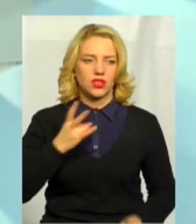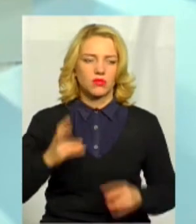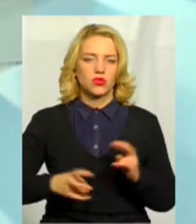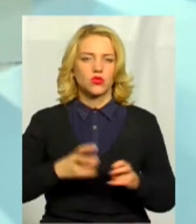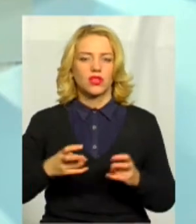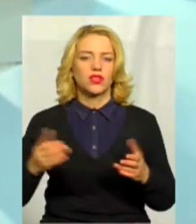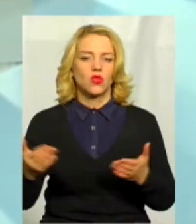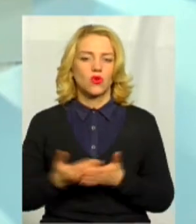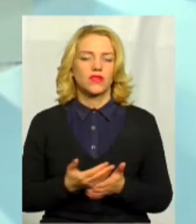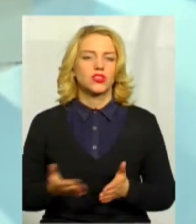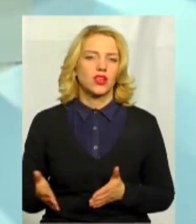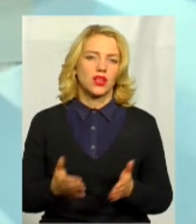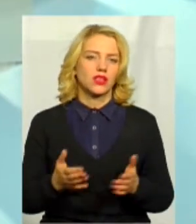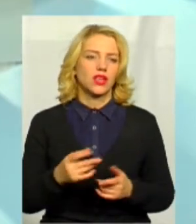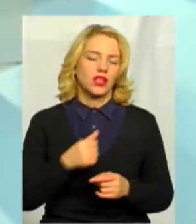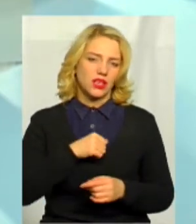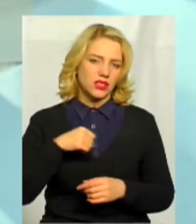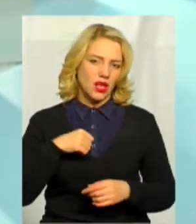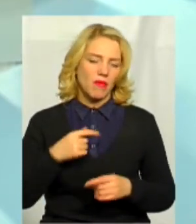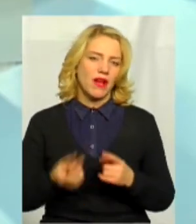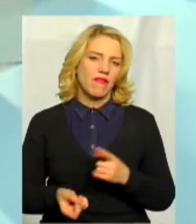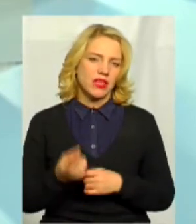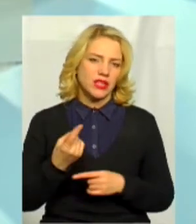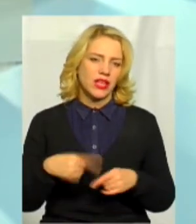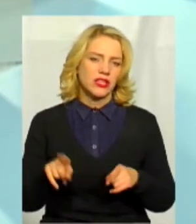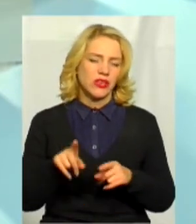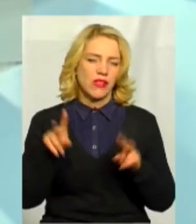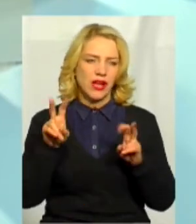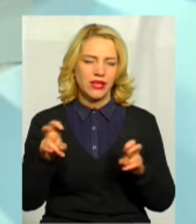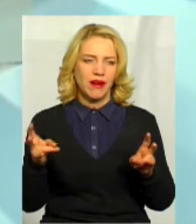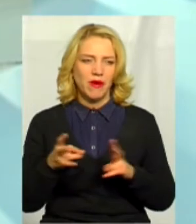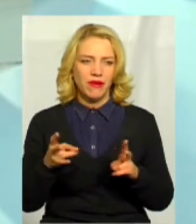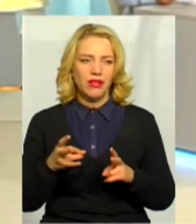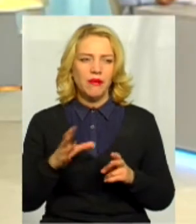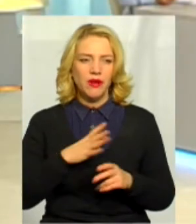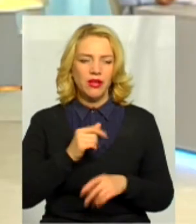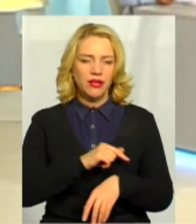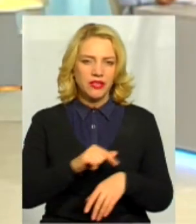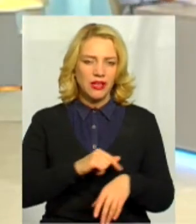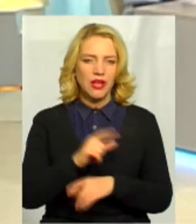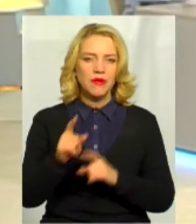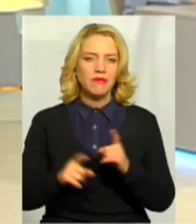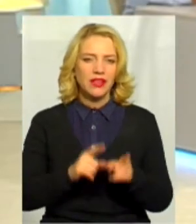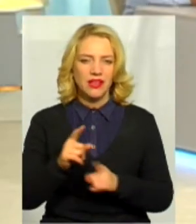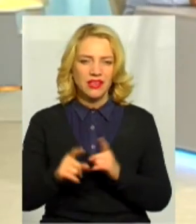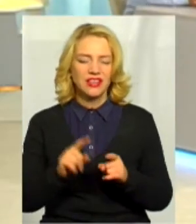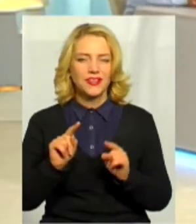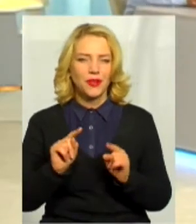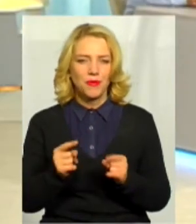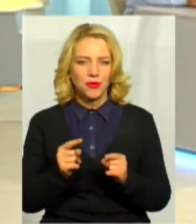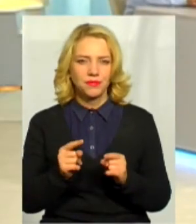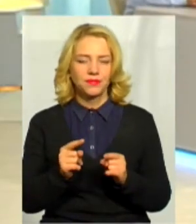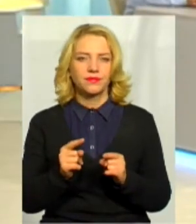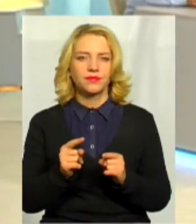шляхи. І тоді якби і сама по собі визріло, що назва має все ж таки з часом колись бути змінена. І тому